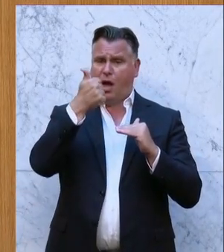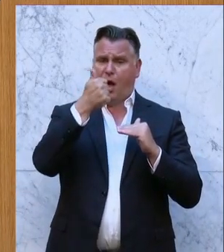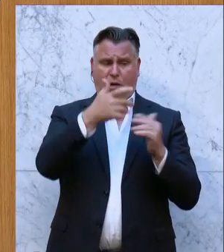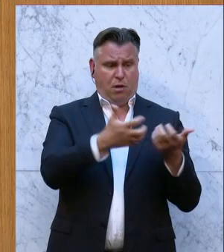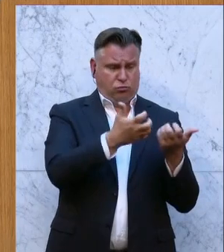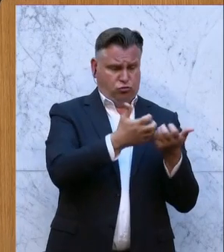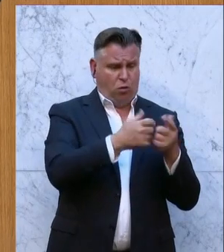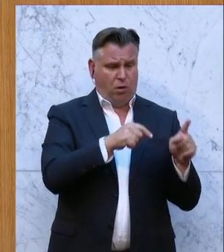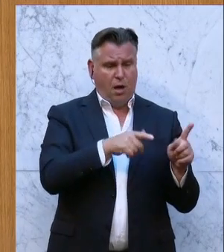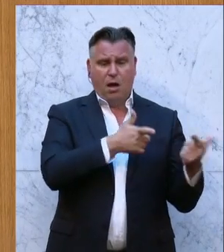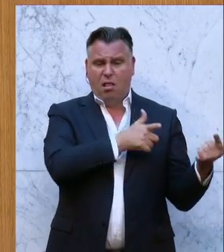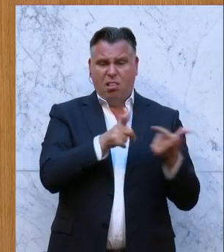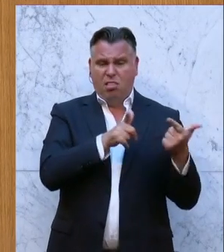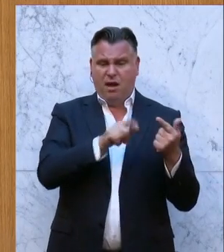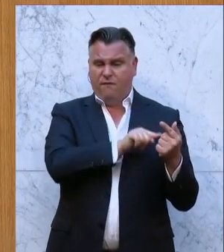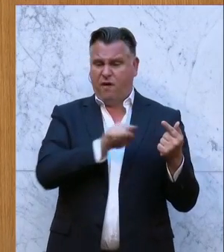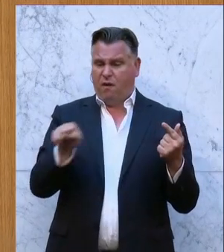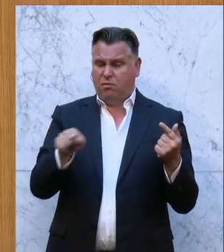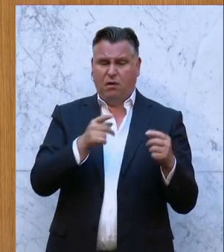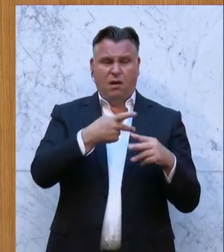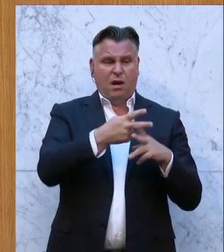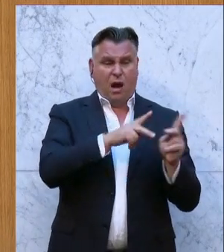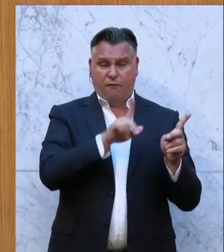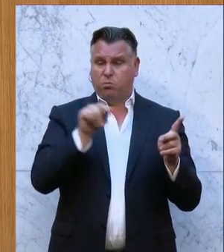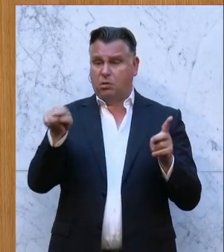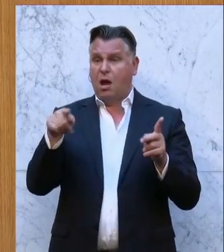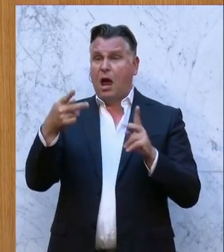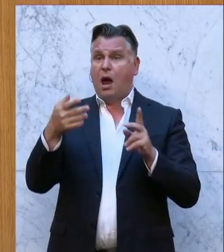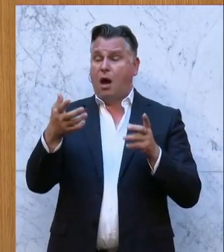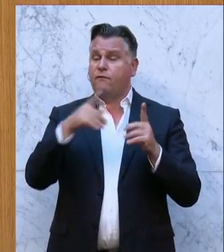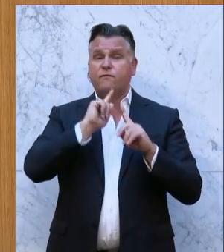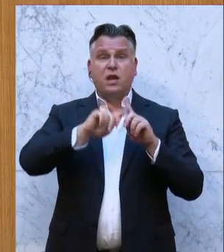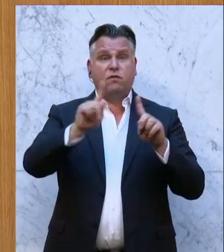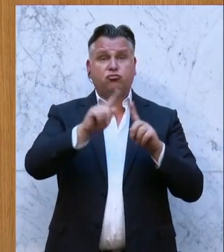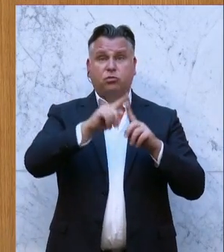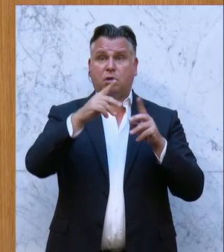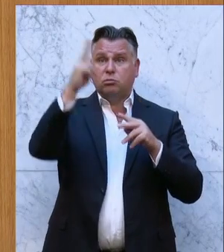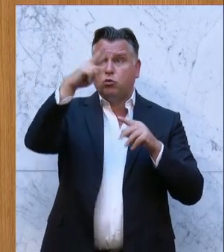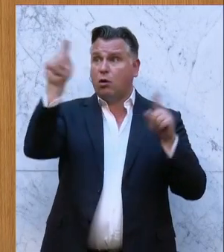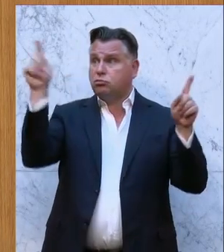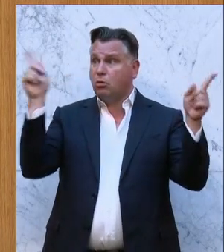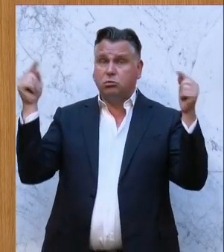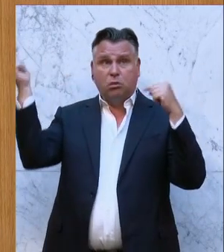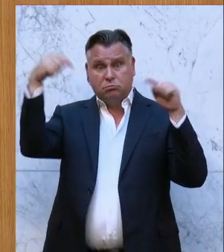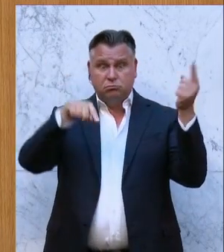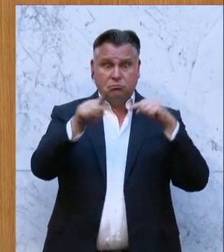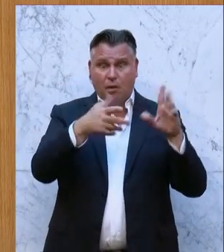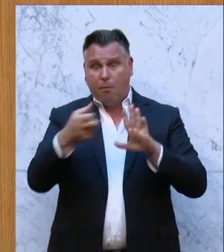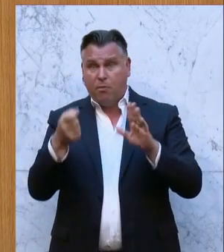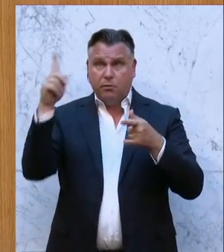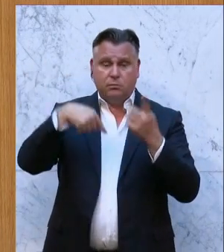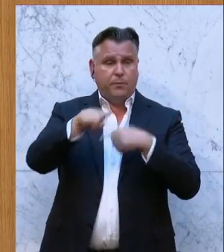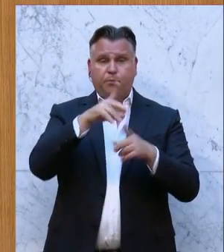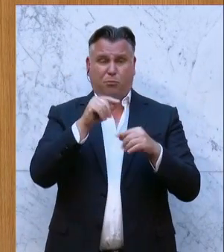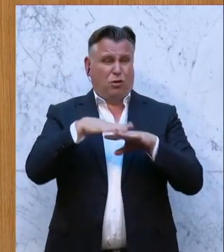und Verbraucher hier. Heute haben wir den Erzeuger hier, Erzeuger, Erzeuger, Erzeuger, Erzeuger, Erzeuger und irgendwann einen Verbraucher, der wiederum erzeugt. Das